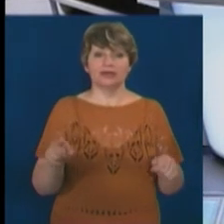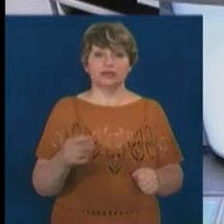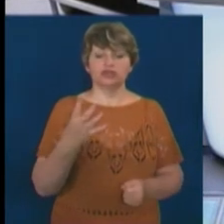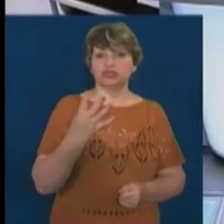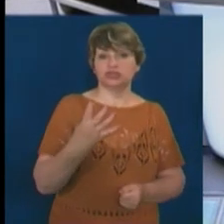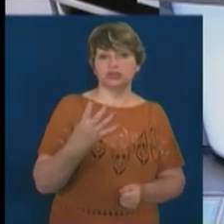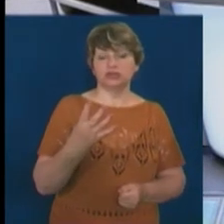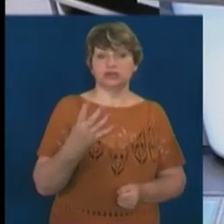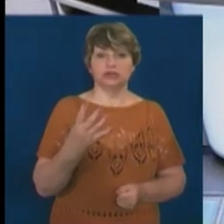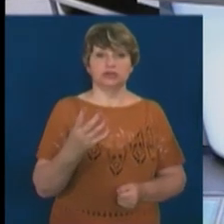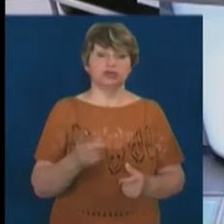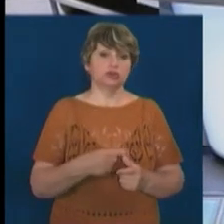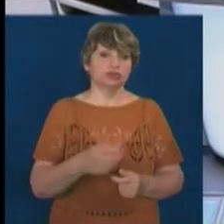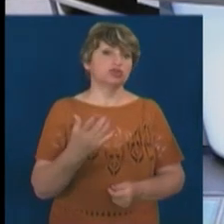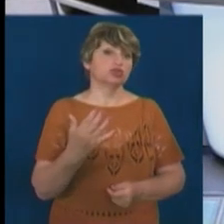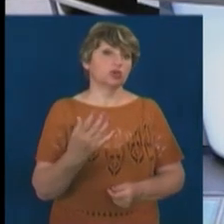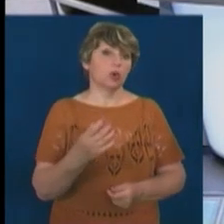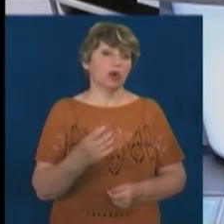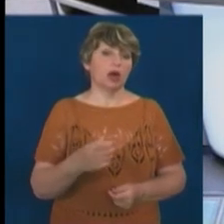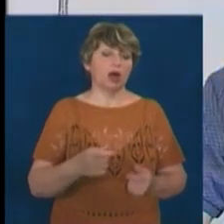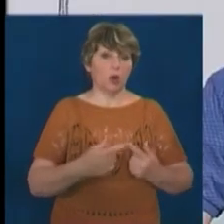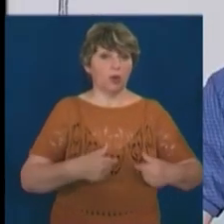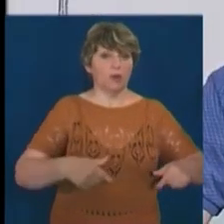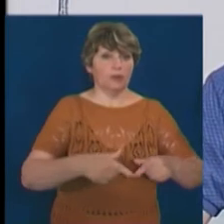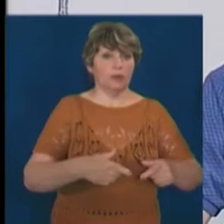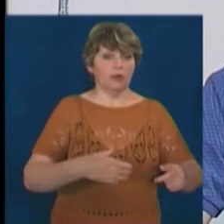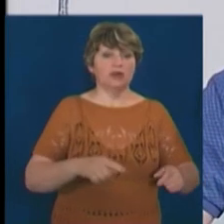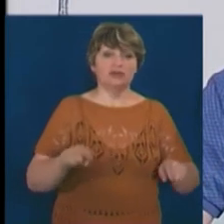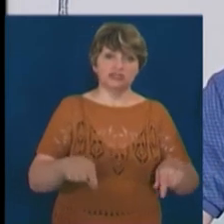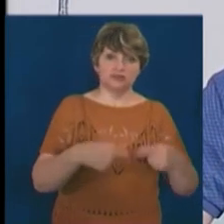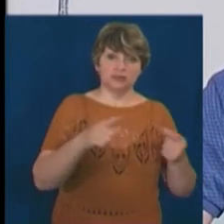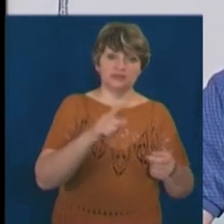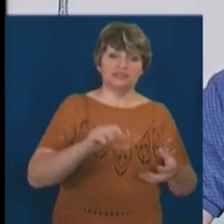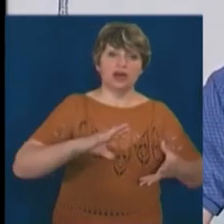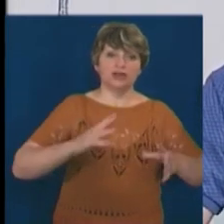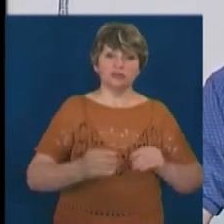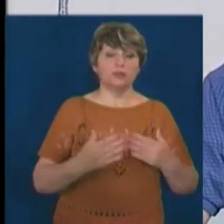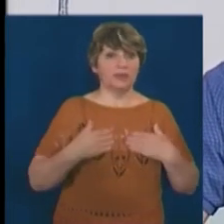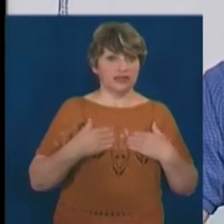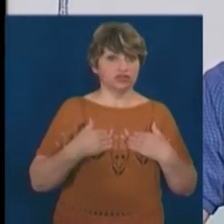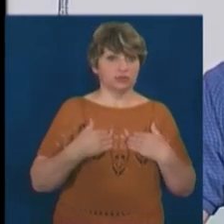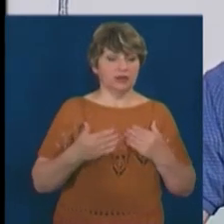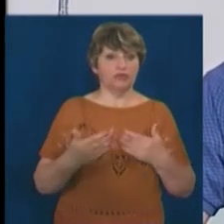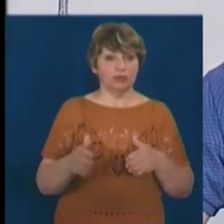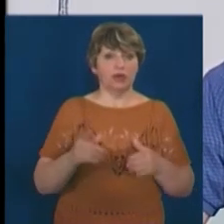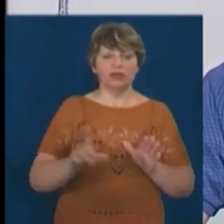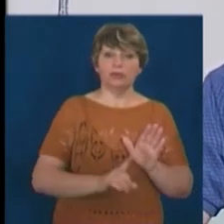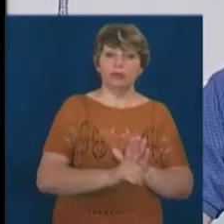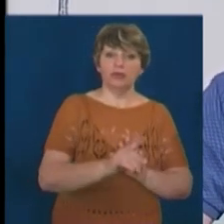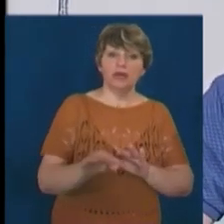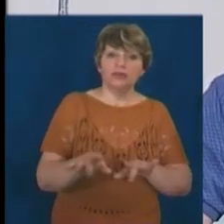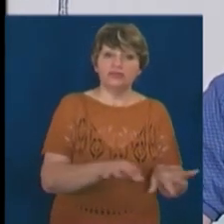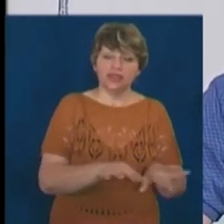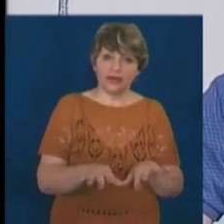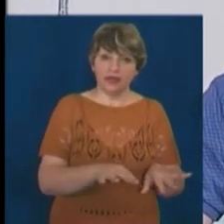чотири чи скільки громадських організацій створено за результатами нашими випускниками. Тобто вони почали діяльність, вони почали